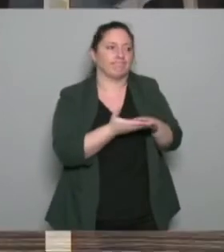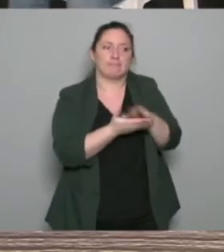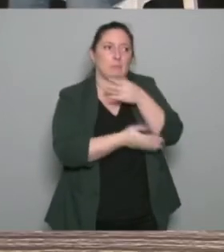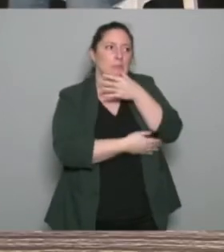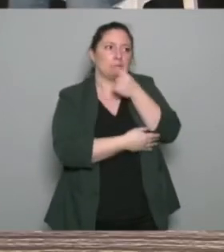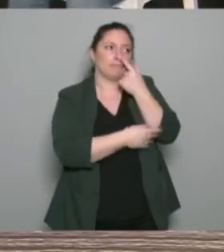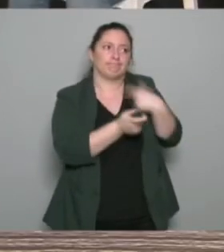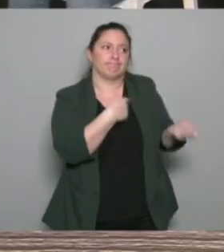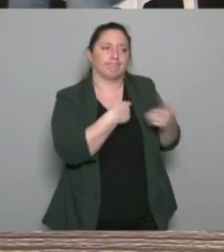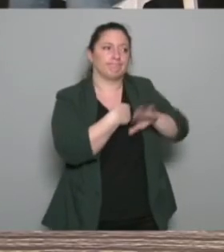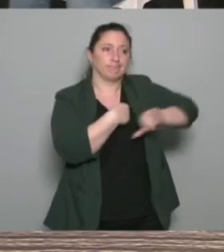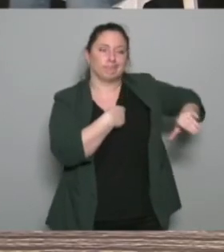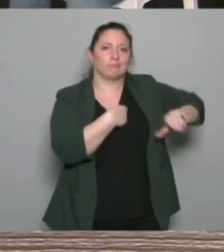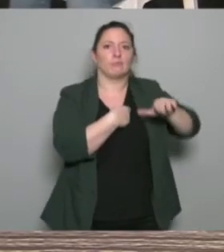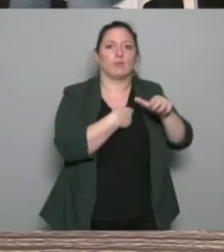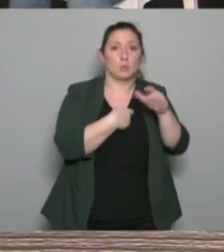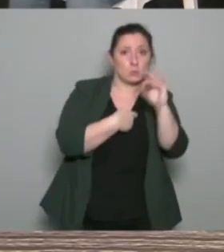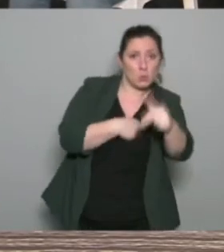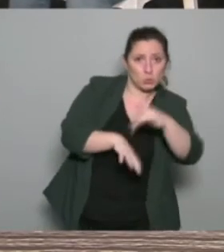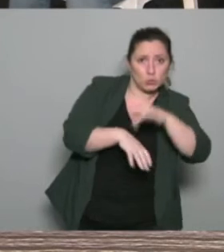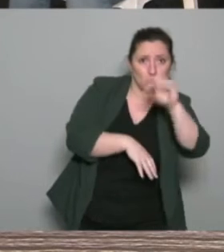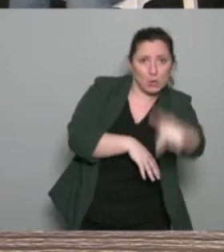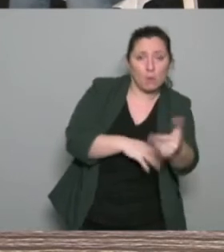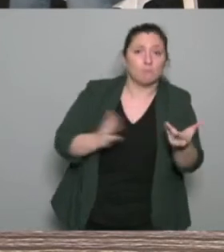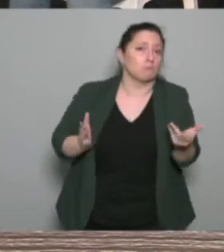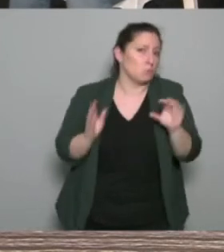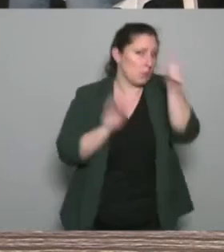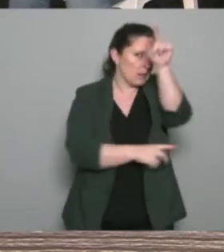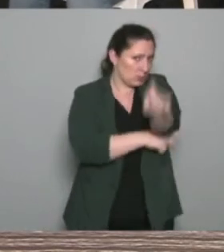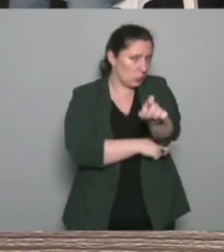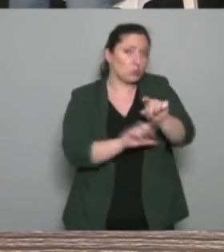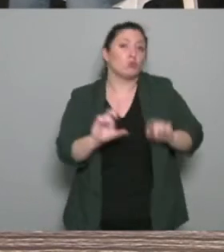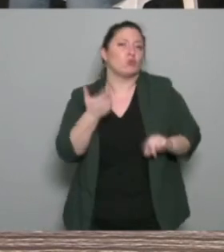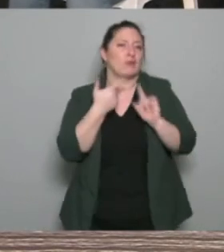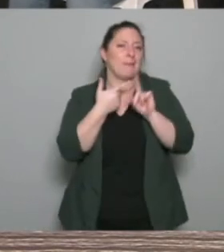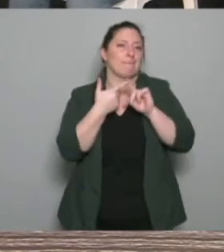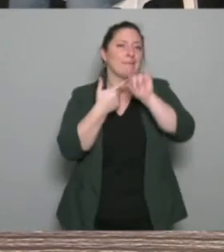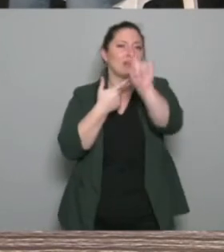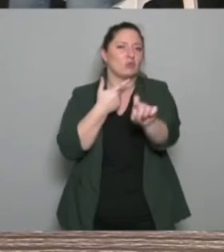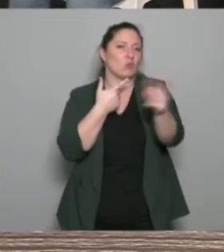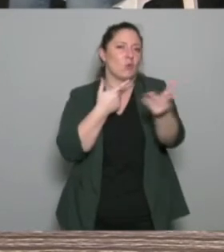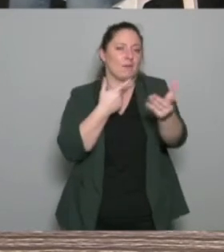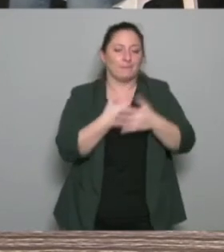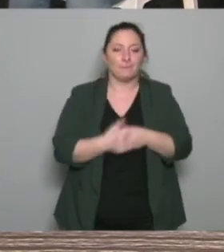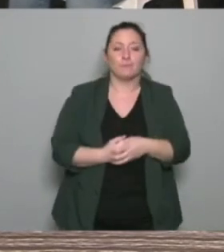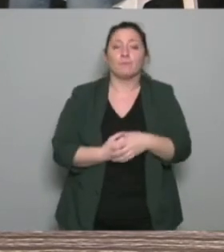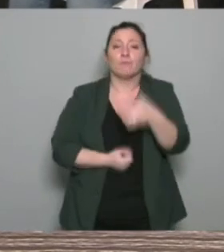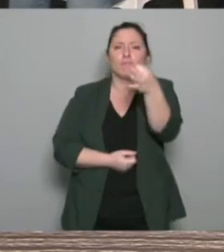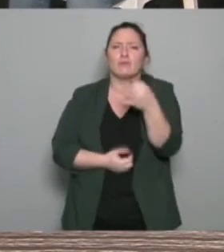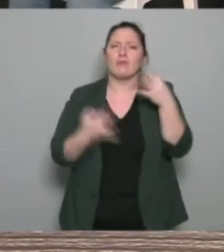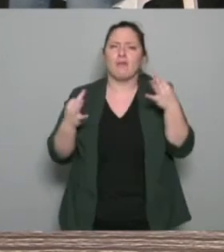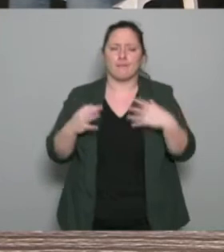est-ce que vous avez été confronté à ça c'est la première question je vais les dire à la suite la deuxième c'est vous parlez d